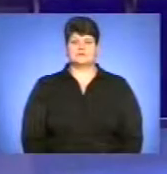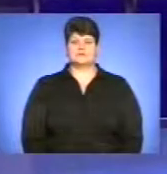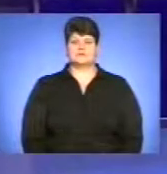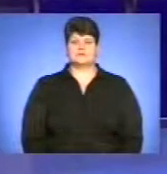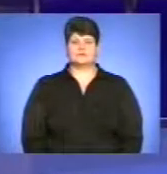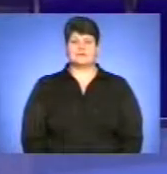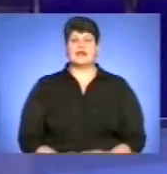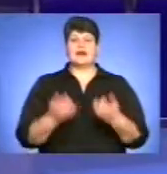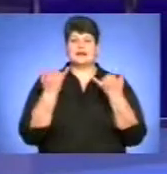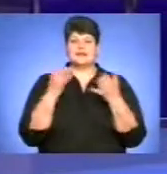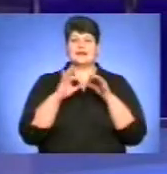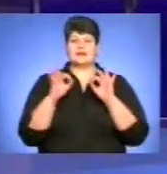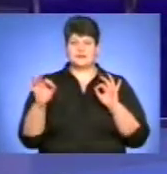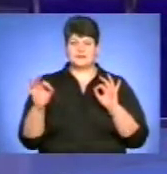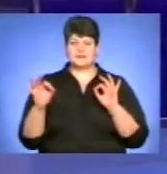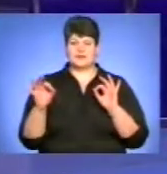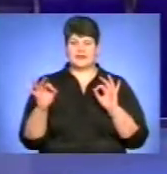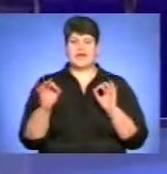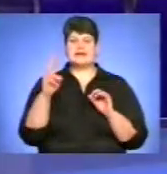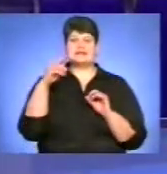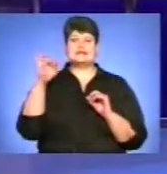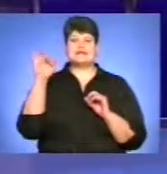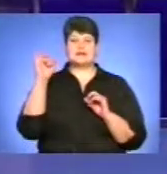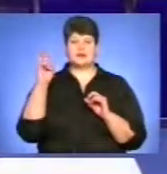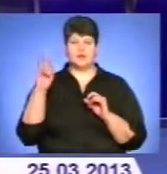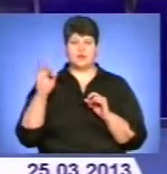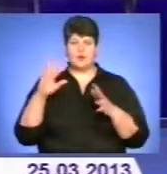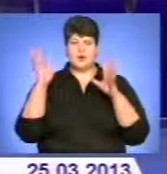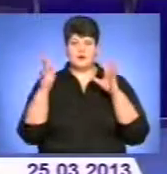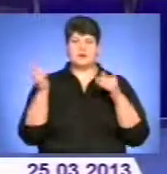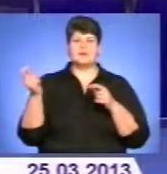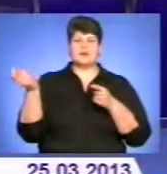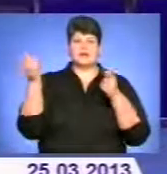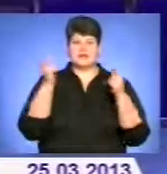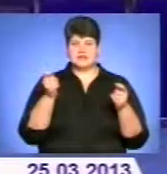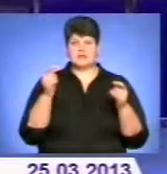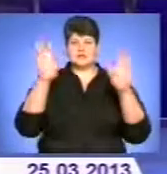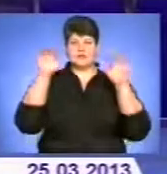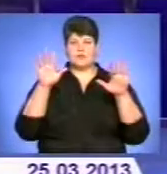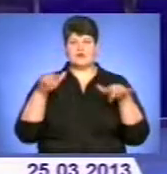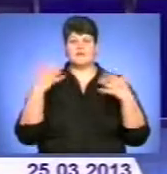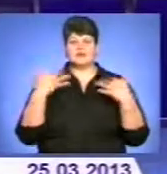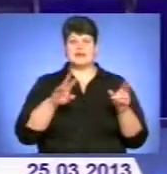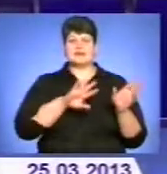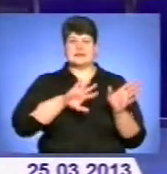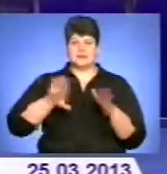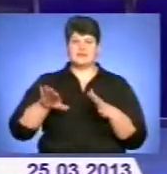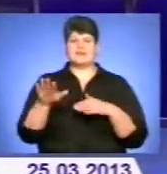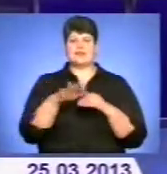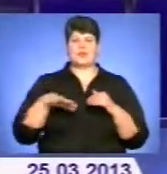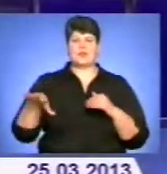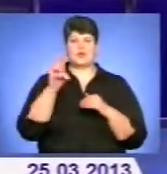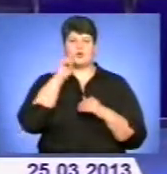А тепер докладніше. Циклон, який приніс з собою аномальні снігопади, вже залишив територію України. Про це, за